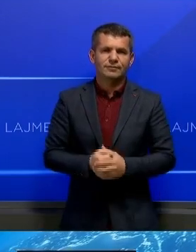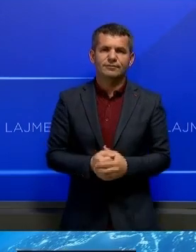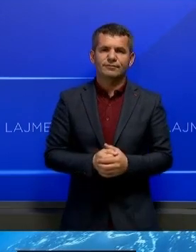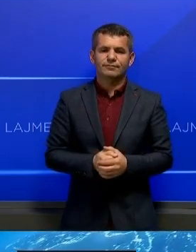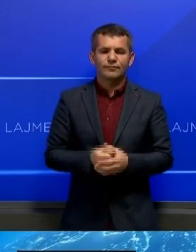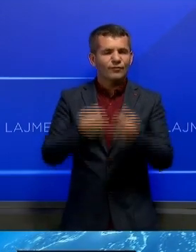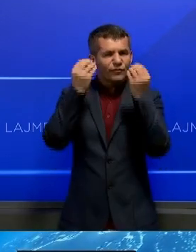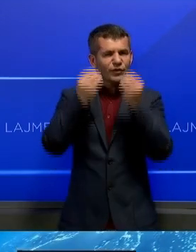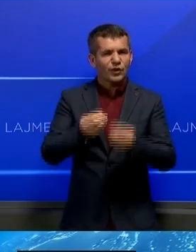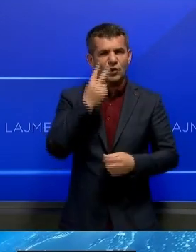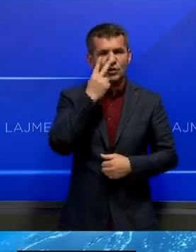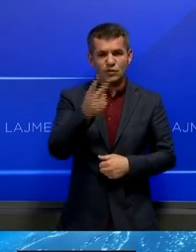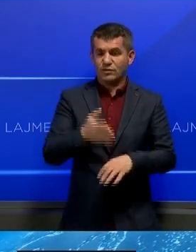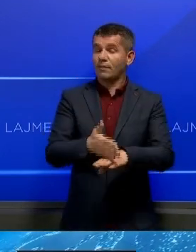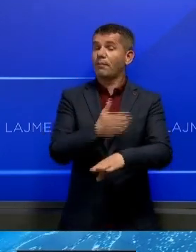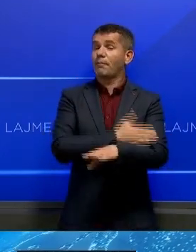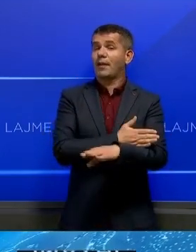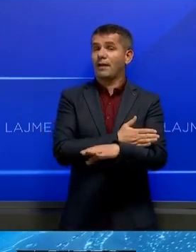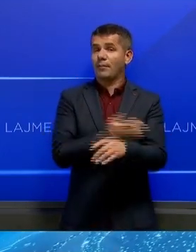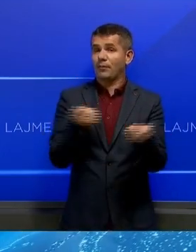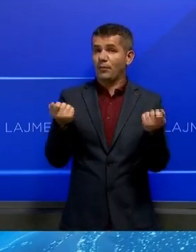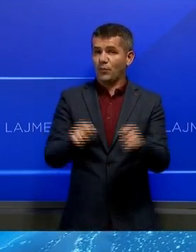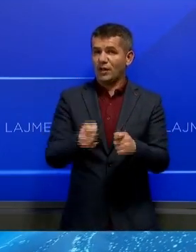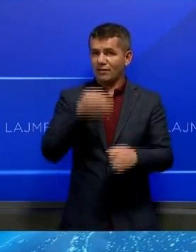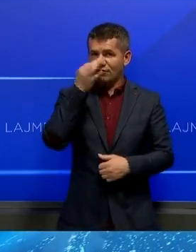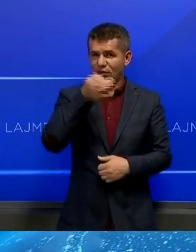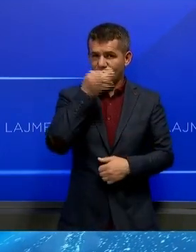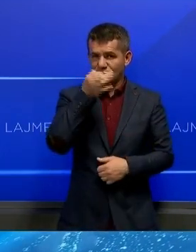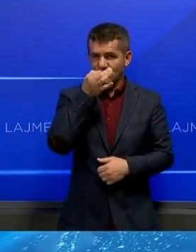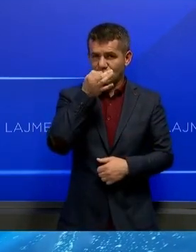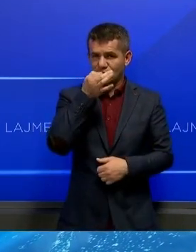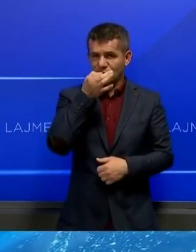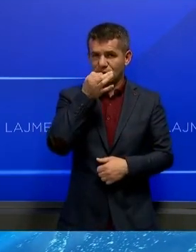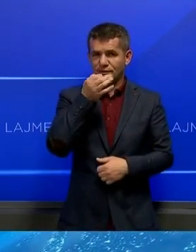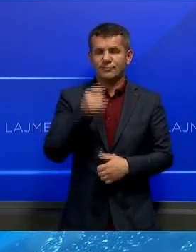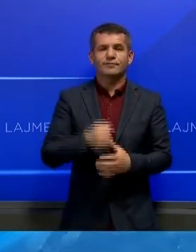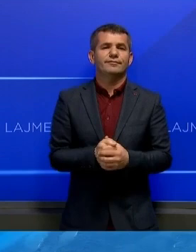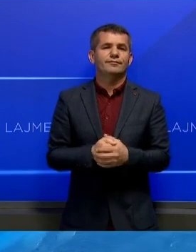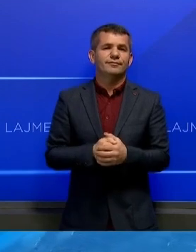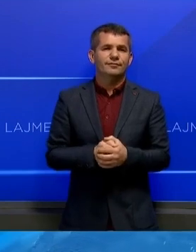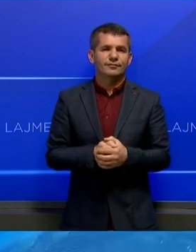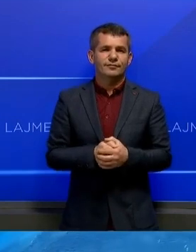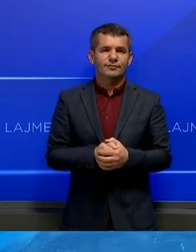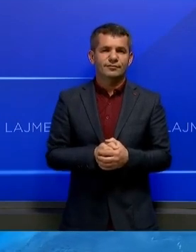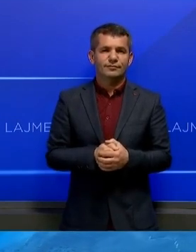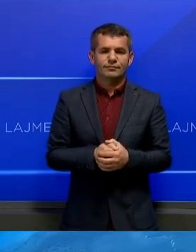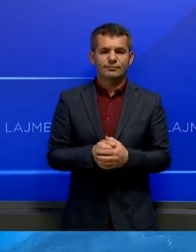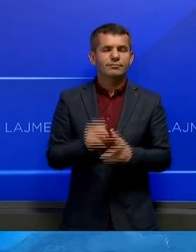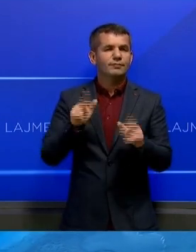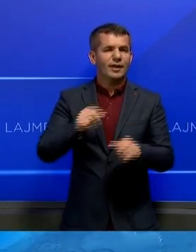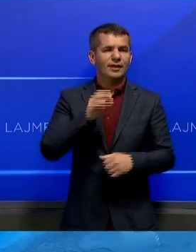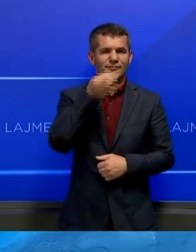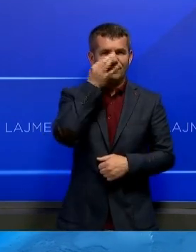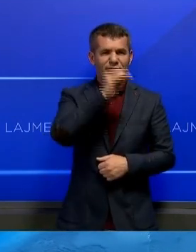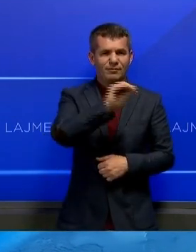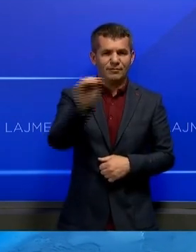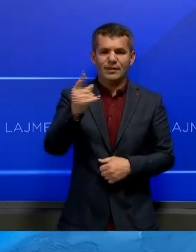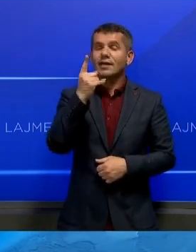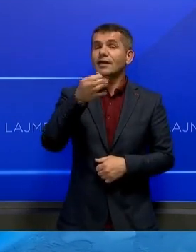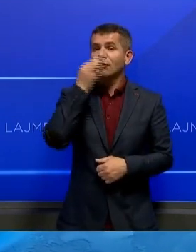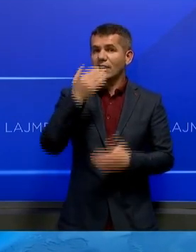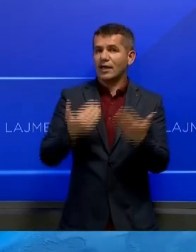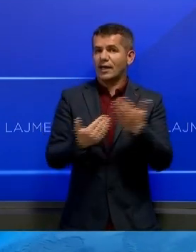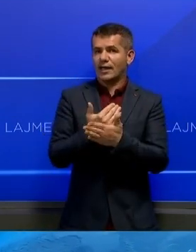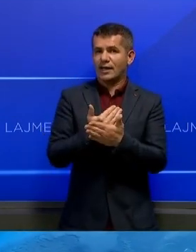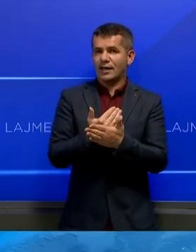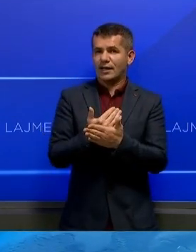Të ndëruar shikus para se ta përfundojmë këtë edicion të mangazinës informativi i ma gjithë ditës, duat ju bëj medijë edhe një lajmë që sa